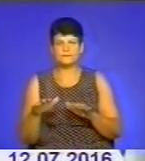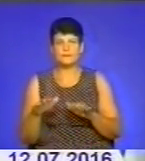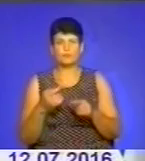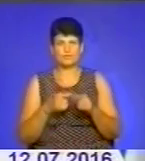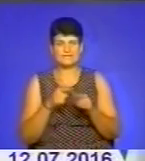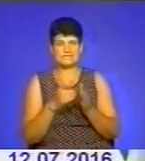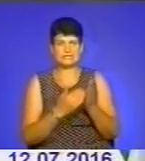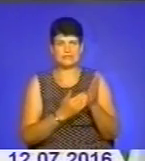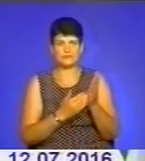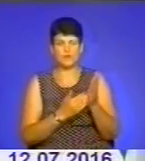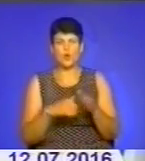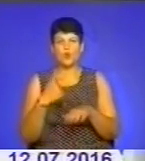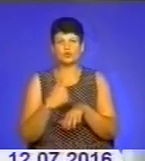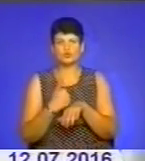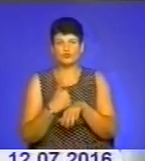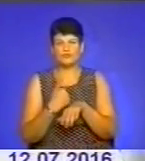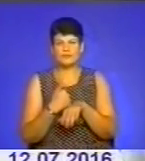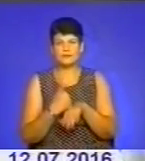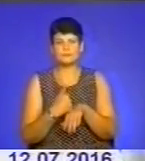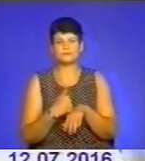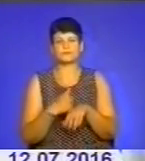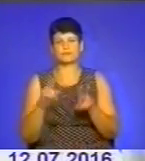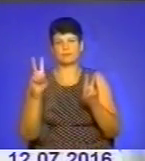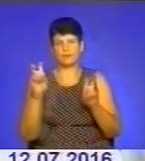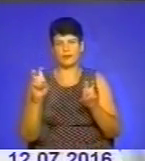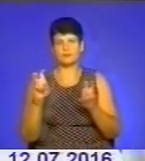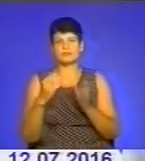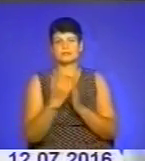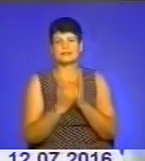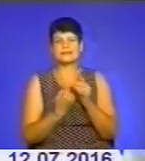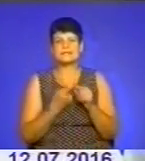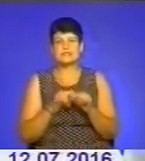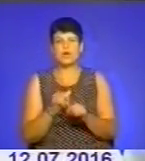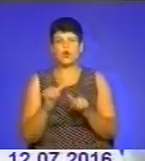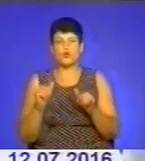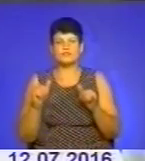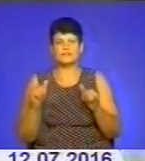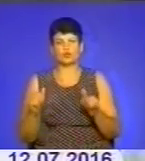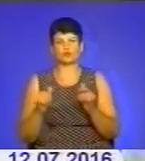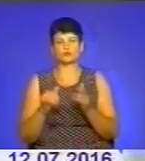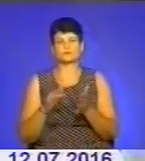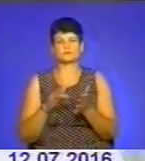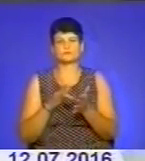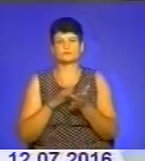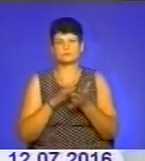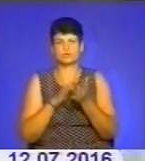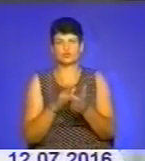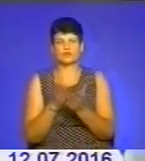Основні пріоритети стратегії – це розвиток туристичної інфраструктури, покращення,